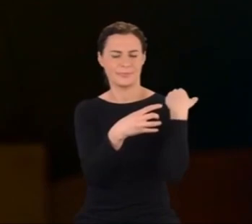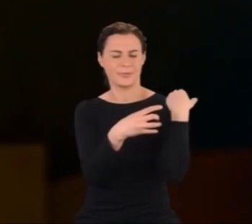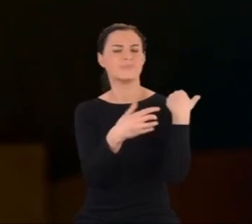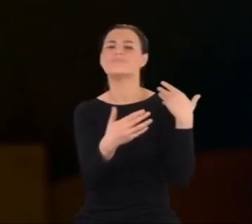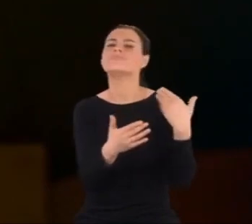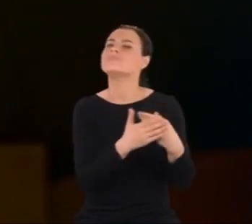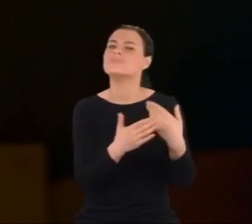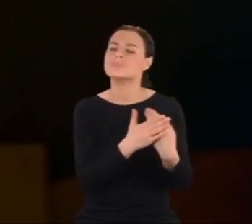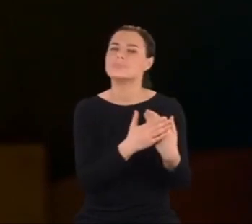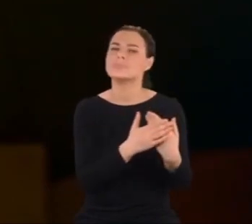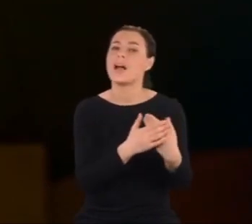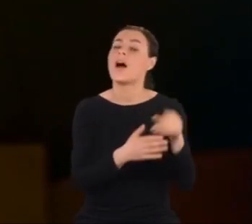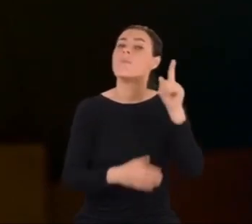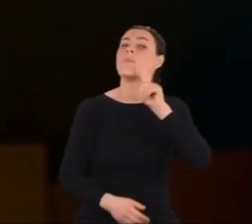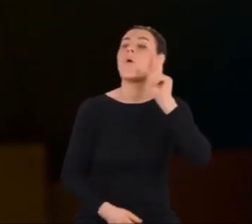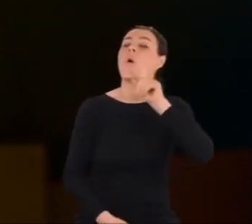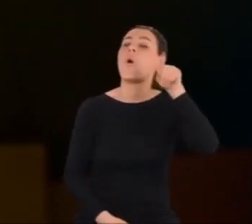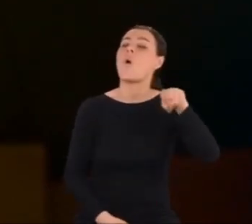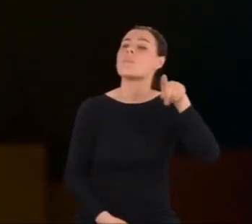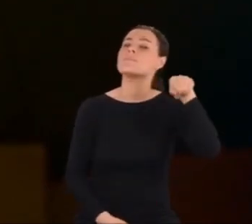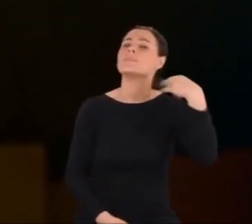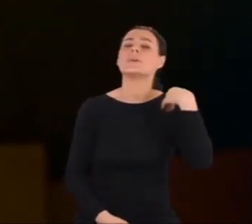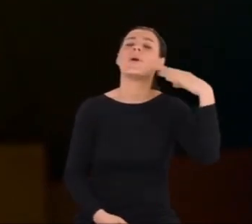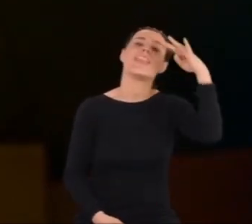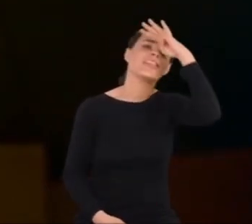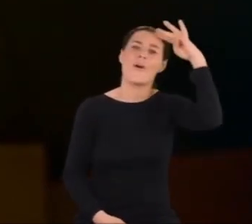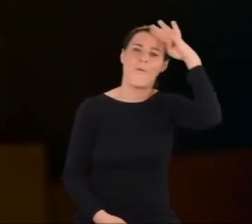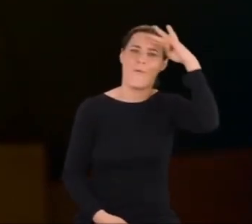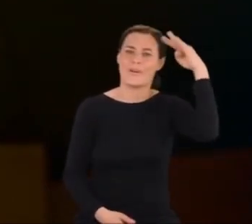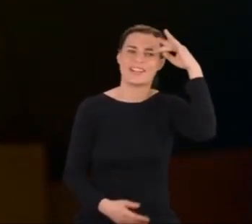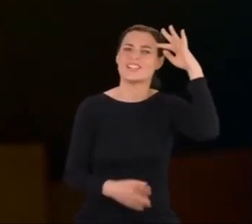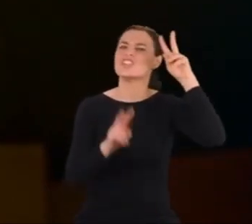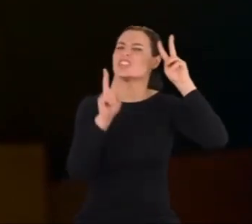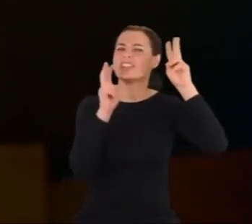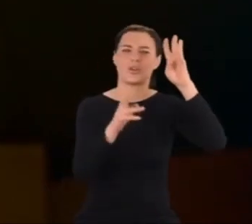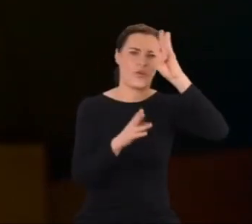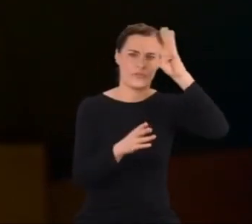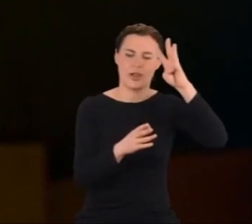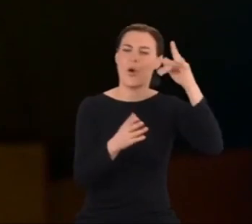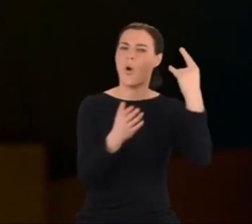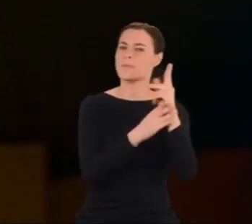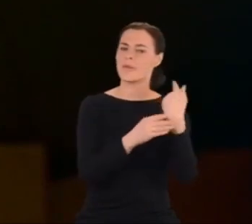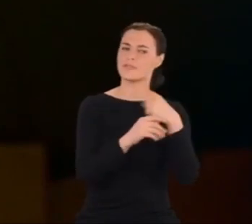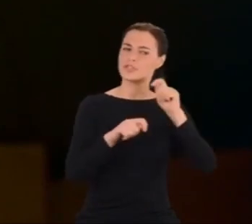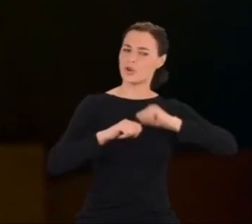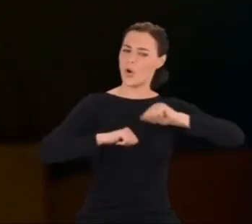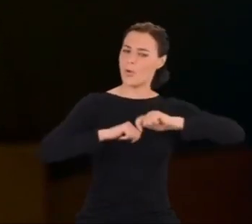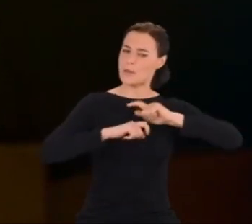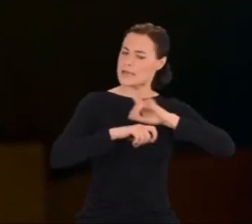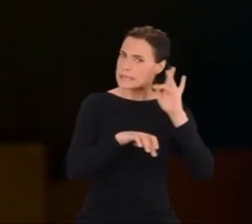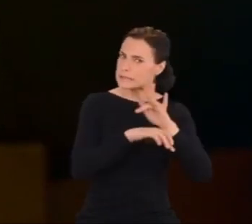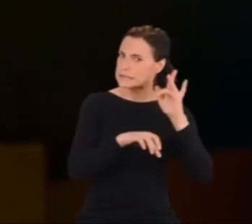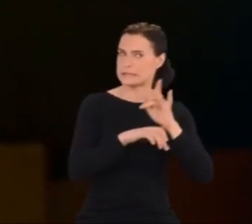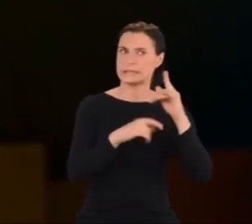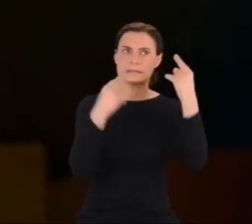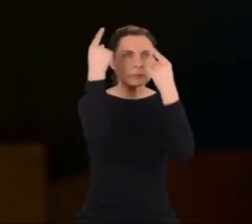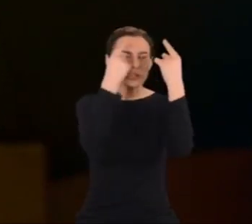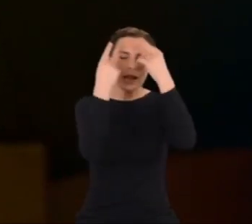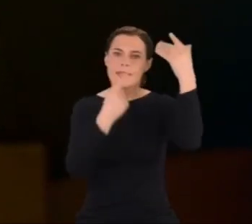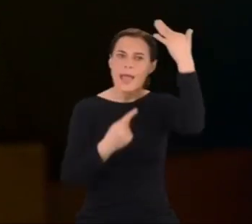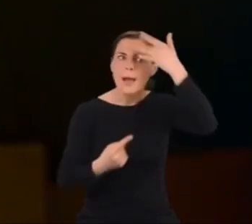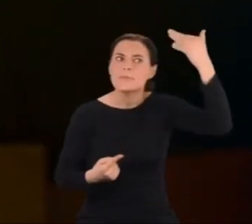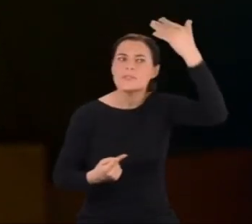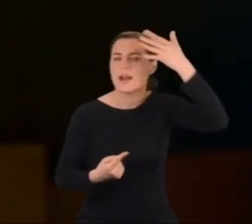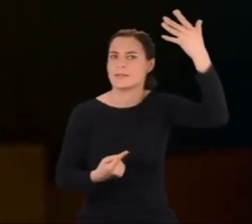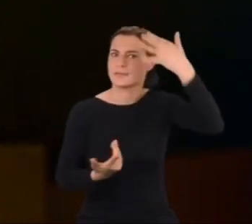Był stuprocentowym fizykiem teoretycznym. Wyróżniał się krytycyzmem i umiejętnością abstrakcyjnego myślenia,